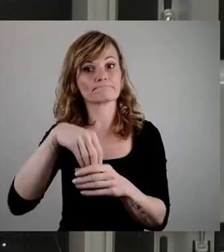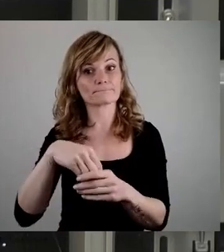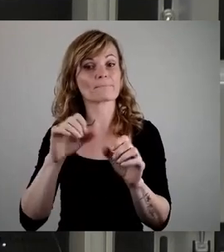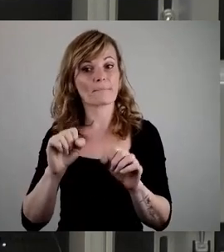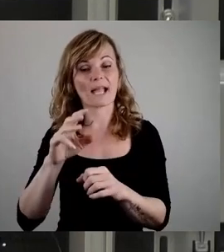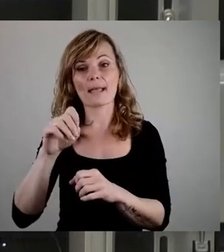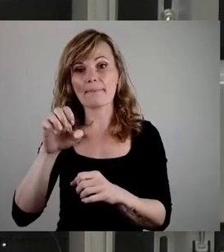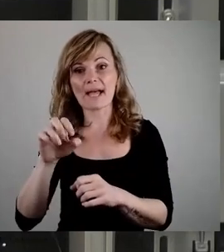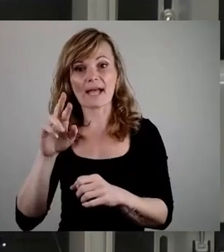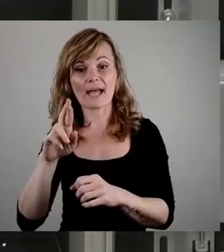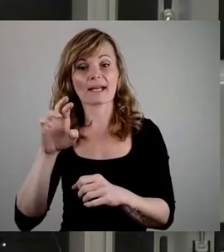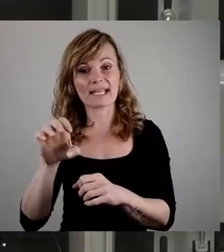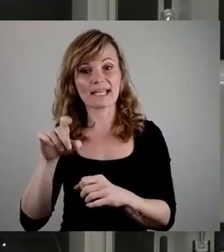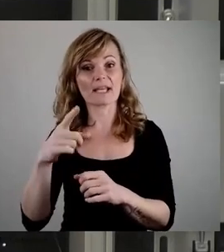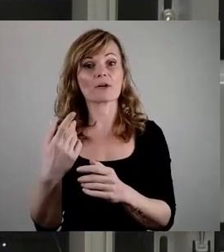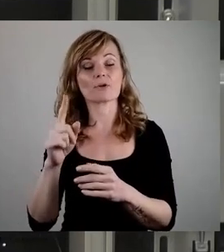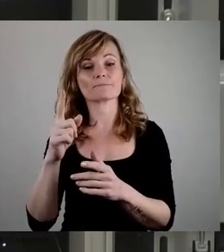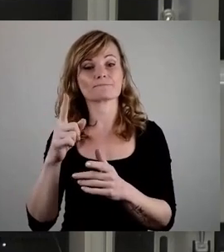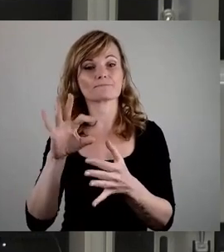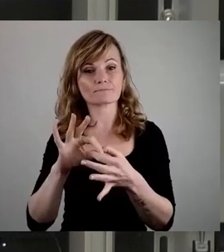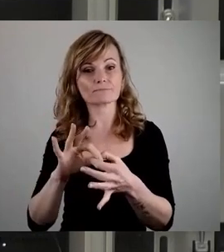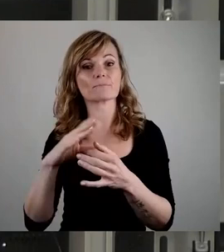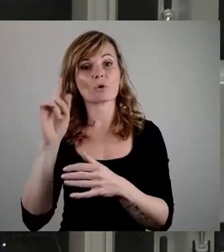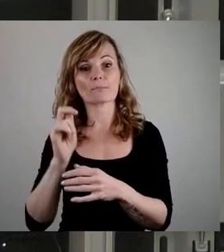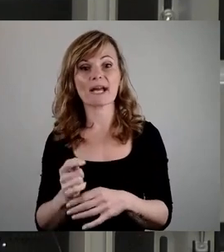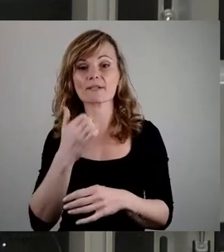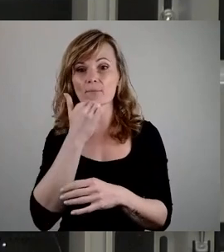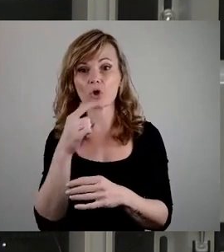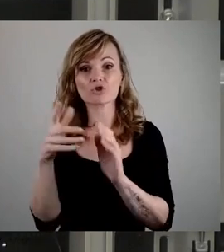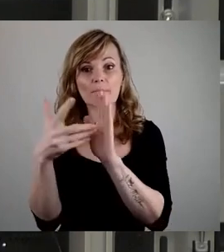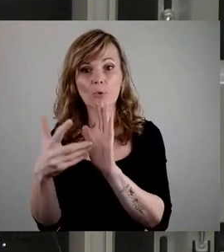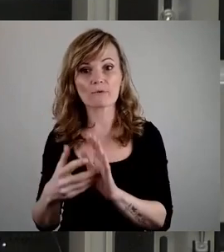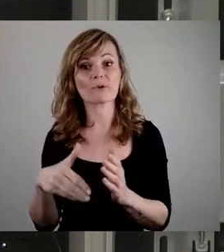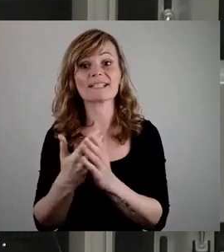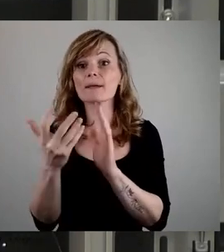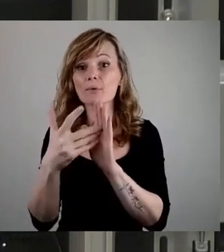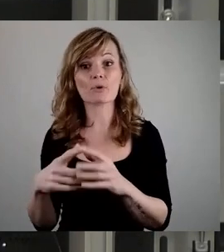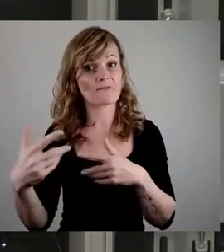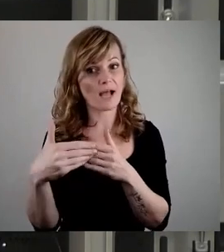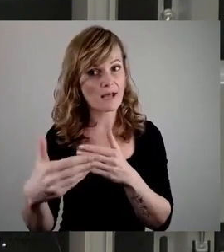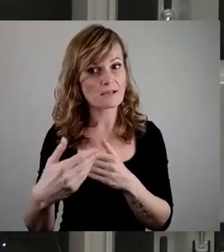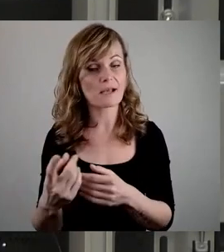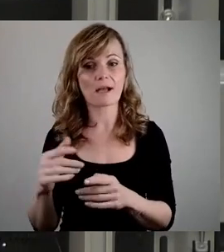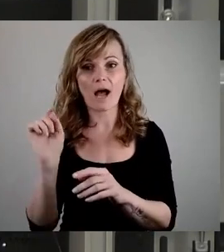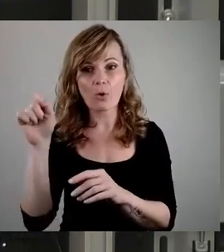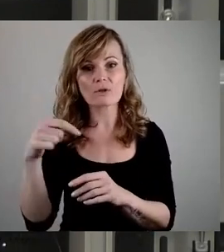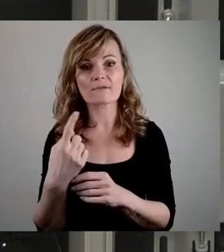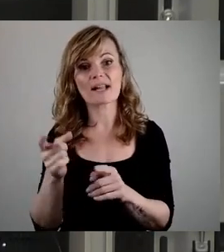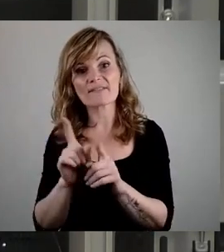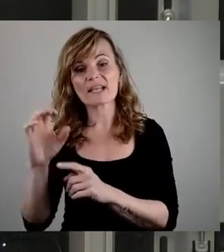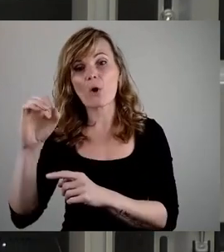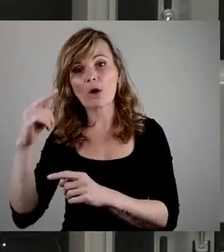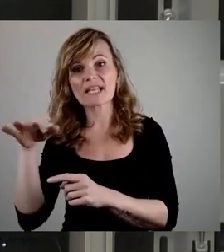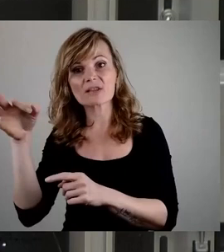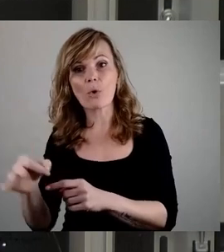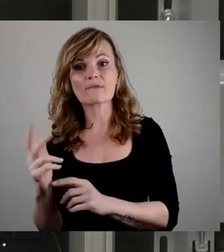des Schulstandortes Gymnasiums Klotsche geprüft. Und aus der Prüfphase müssen wir raus, weil wir das prüfen wie in Ottendorf noch drei Jahre. Und das